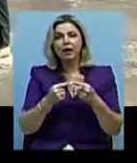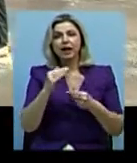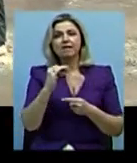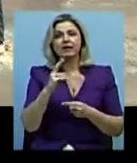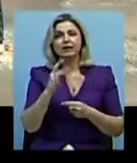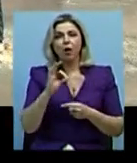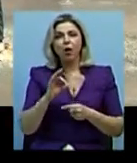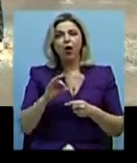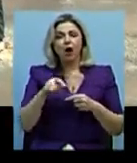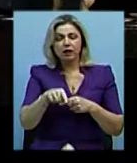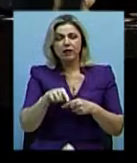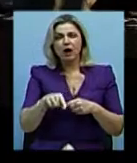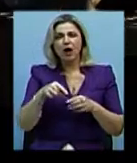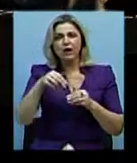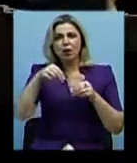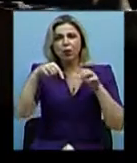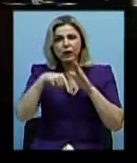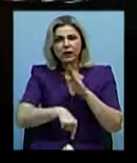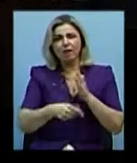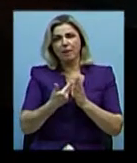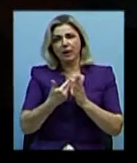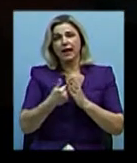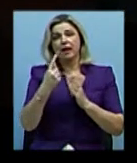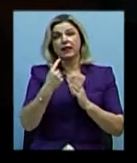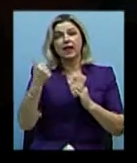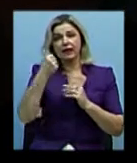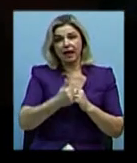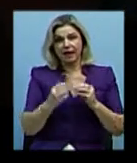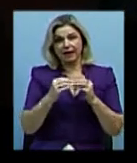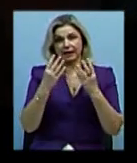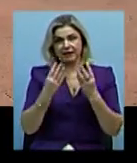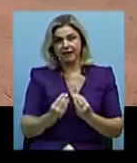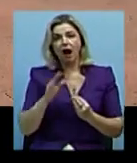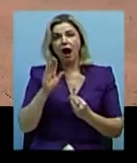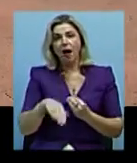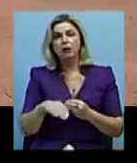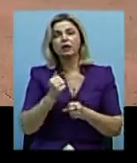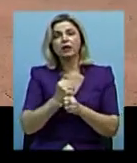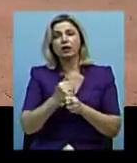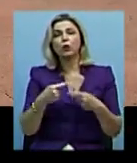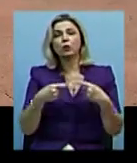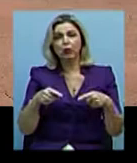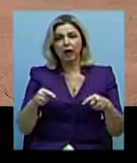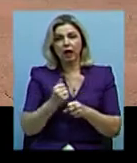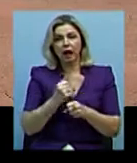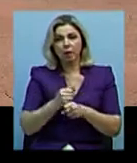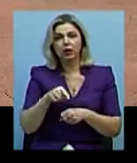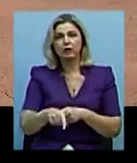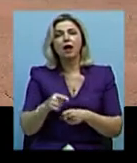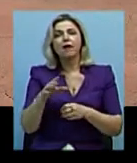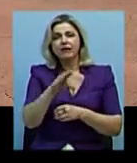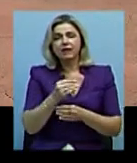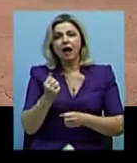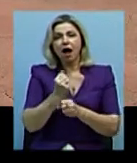-механічних характеристик ґрунтів – це близько тижня, 10 днів. І потім вже проводяться камеральні роботи, тобто, які включать в себе обробку цих даних,